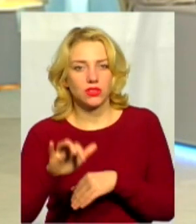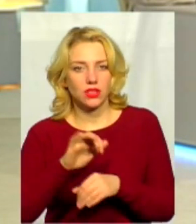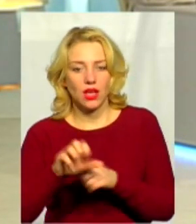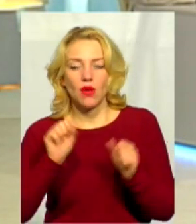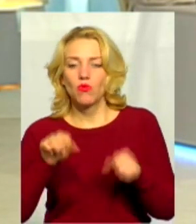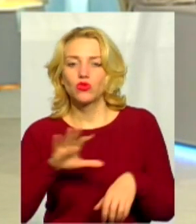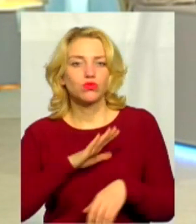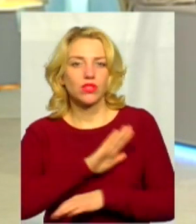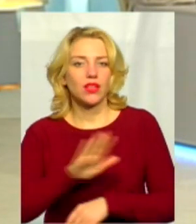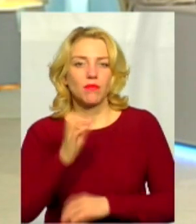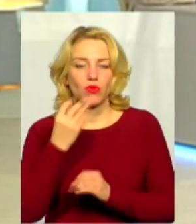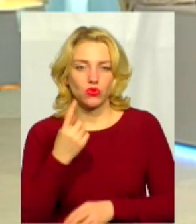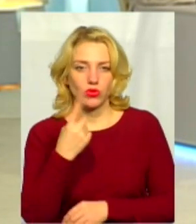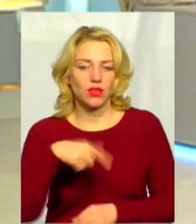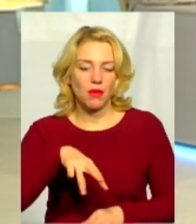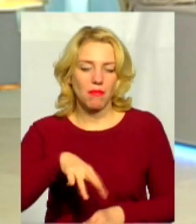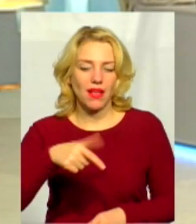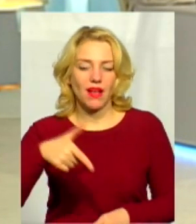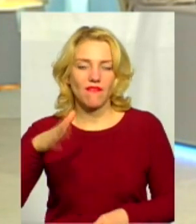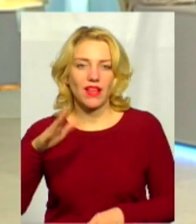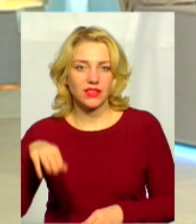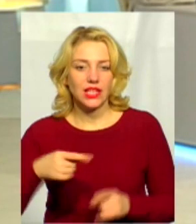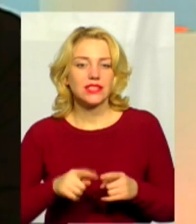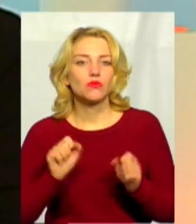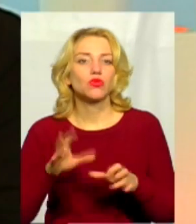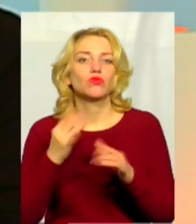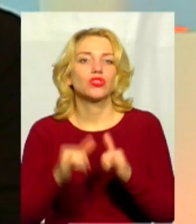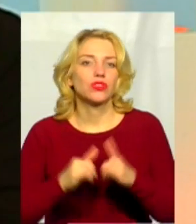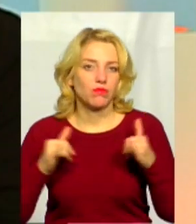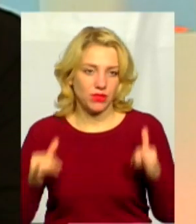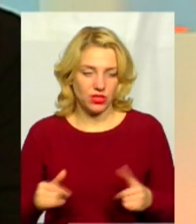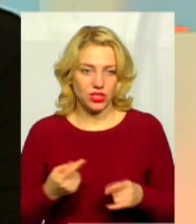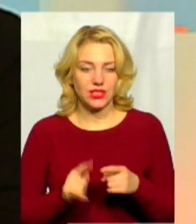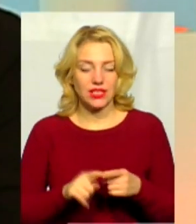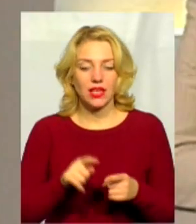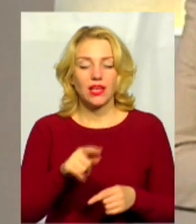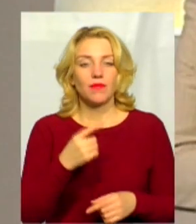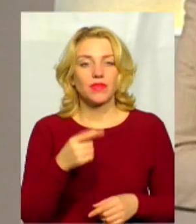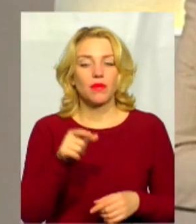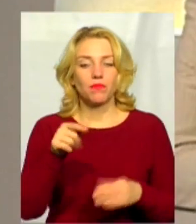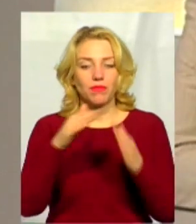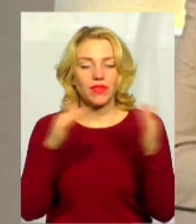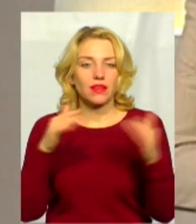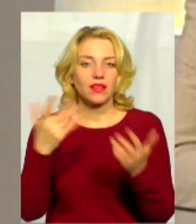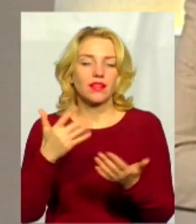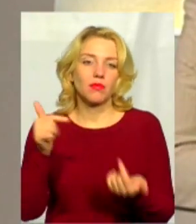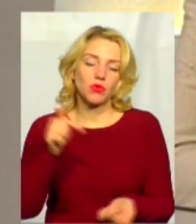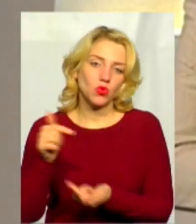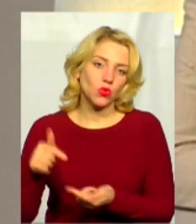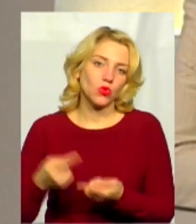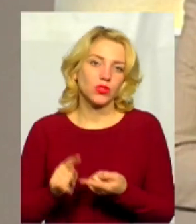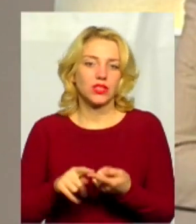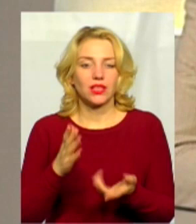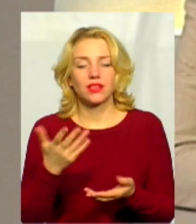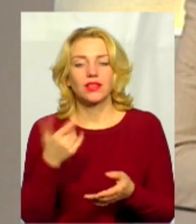мегаватт, а може бути і більше. Ми говорили про те, що 1 мегаватт це дахи, які ідеально підходять під інвестиції, тому що там, по-перше, проведені якісь вже